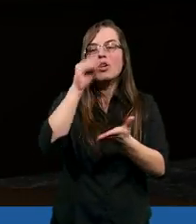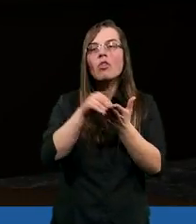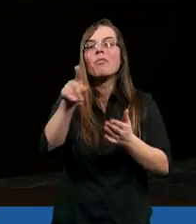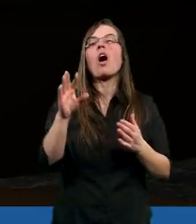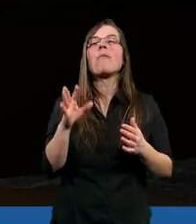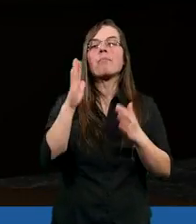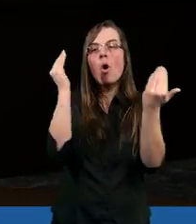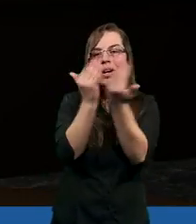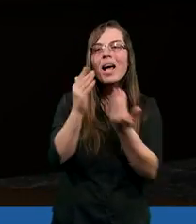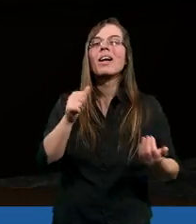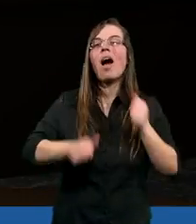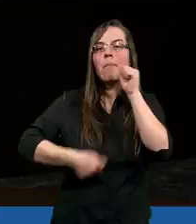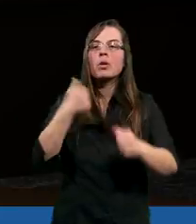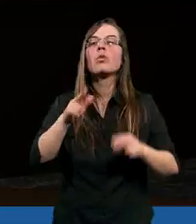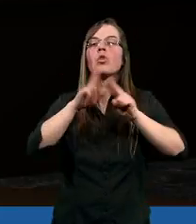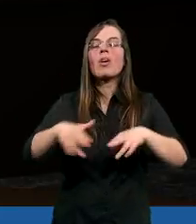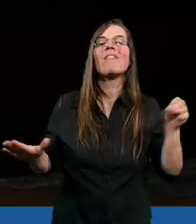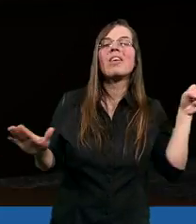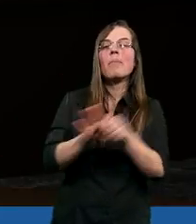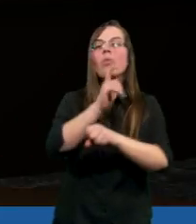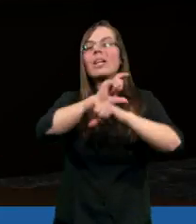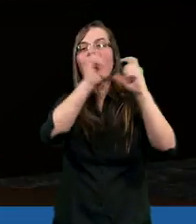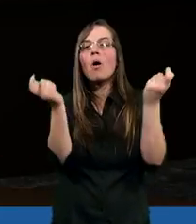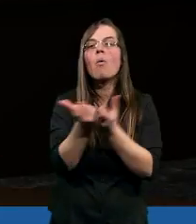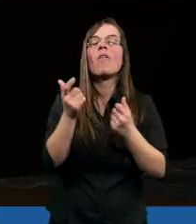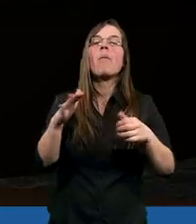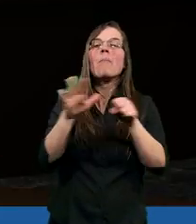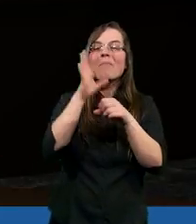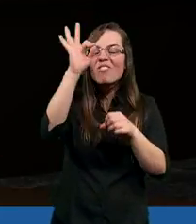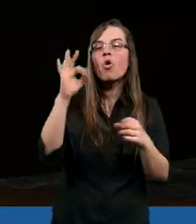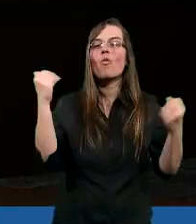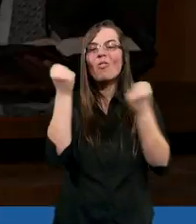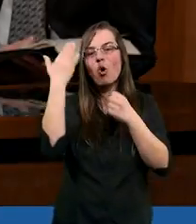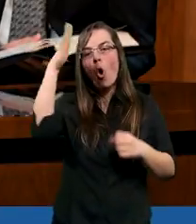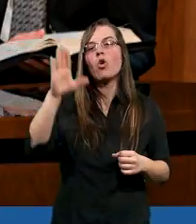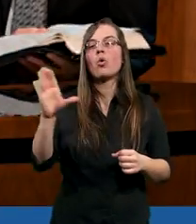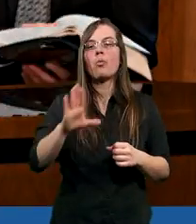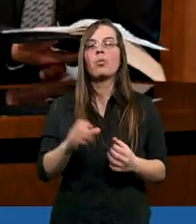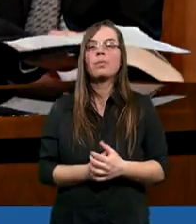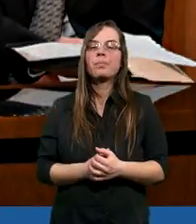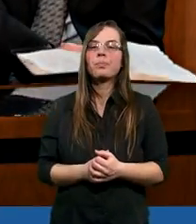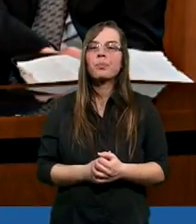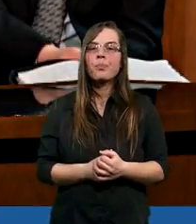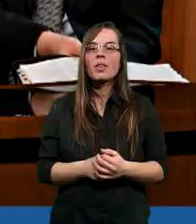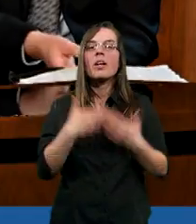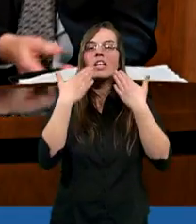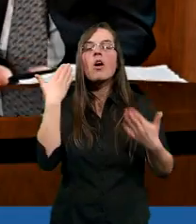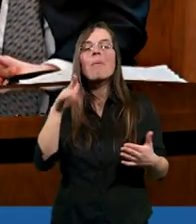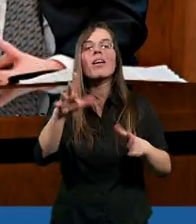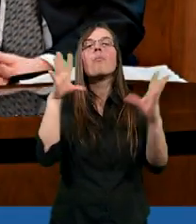wszelkie poznanie, abyście zostali wypełnieni całkowicie pełnią Bożą. Dziękuję bardzo. Kochani,